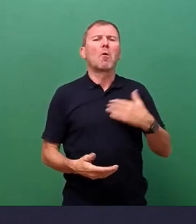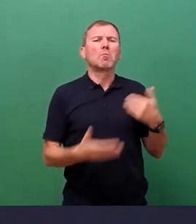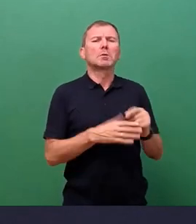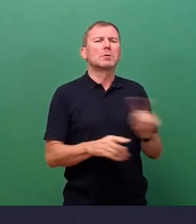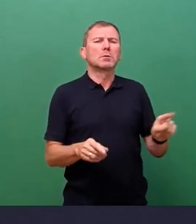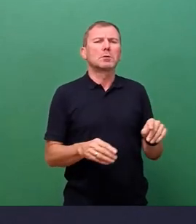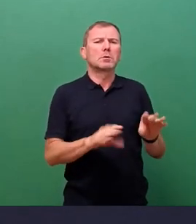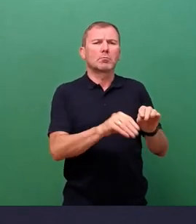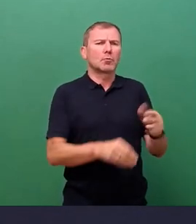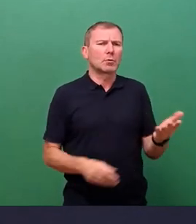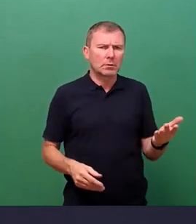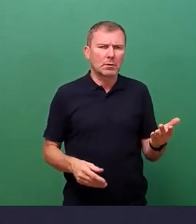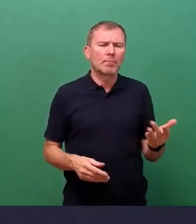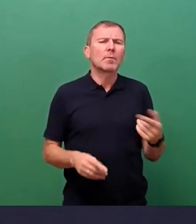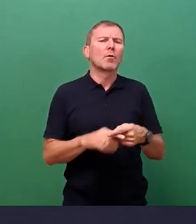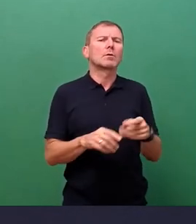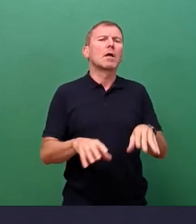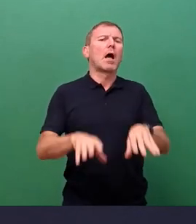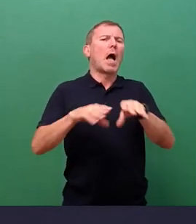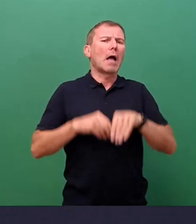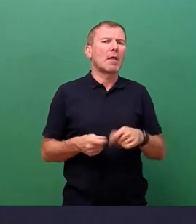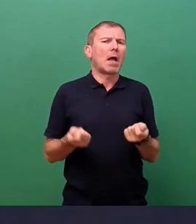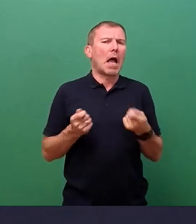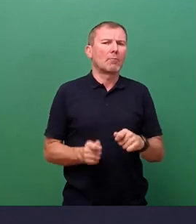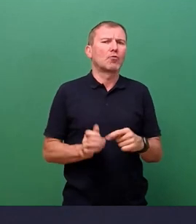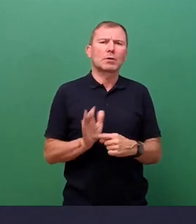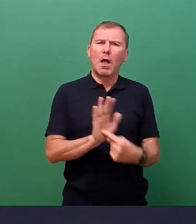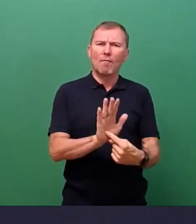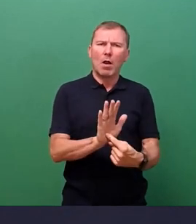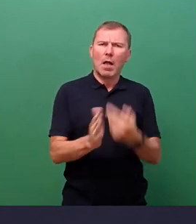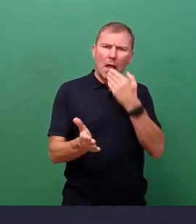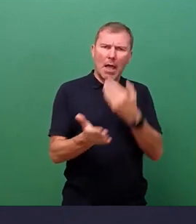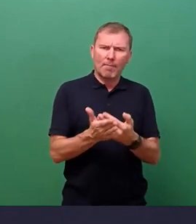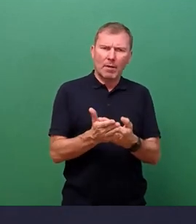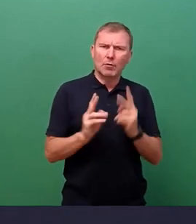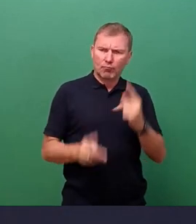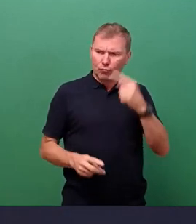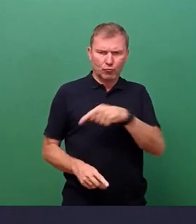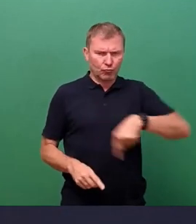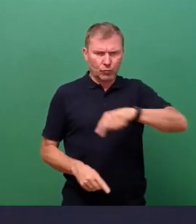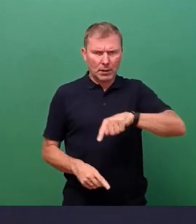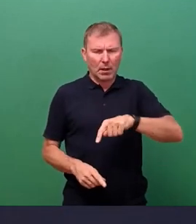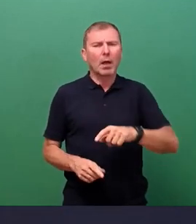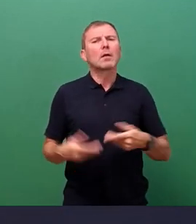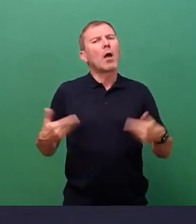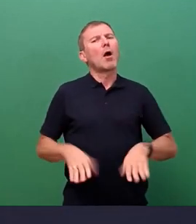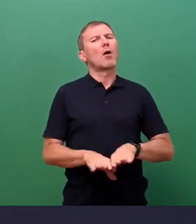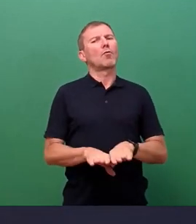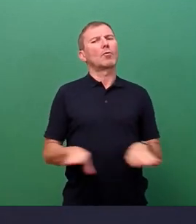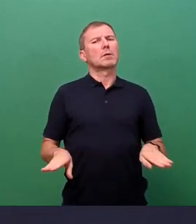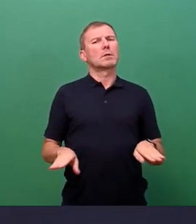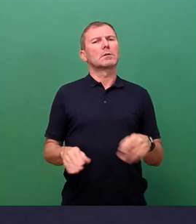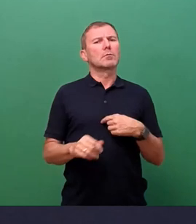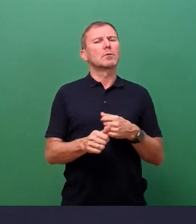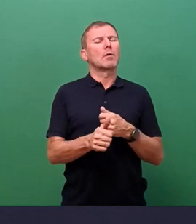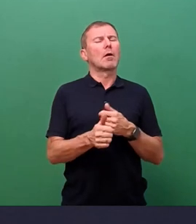Und zweitens auch in der Annahme dieser Beschlussvorlageempfehlung im Stadtrat, sodass wir grundsätzlich daran festhalten werden. Also